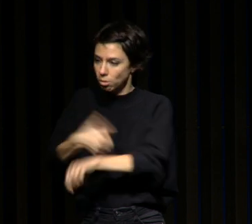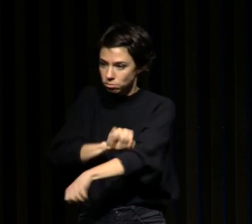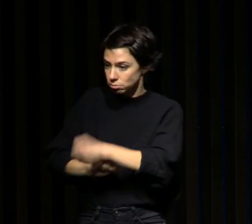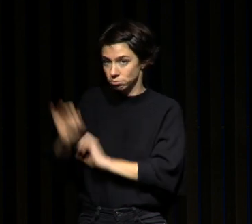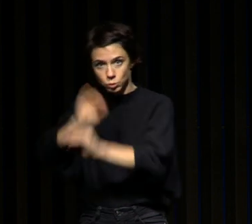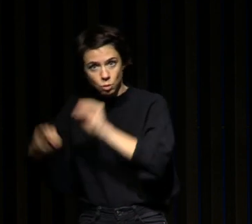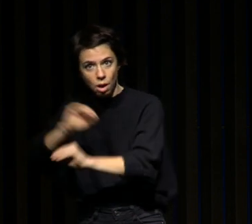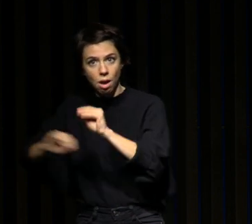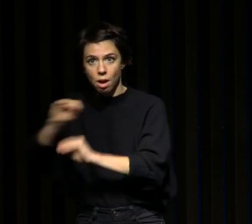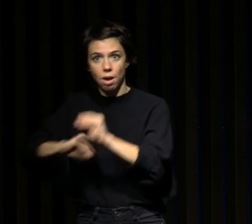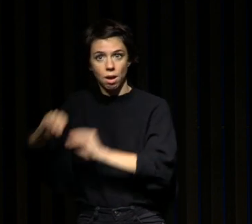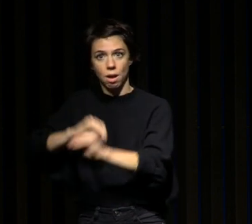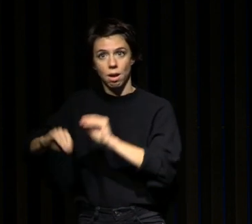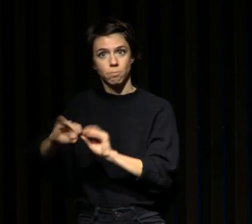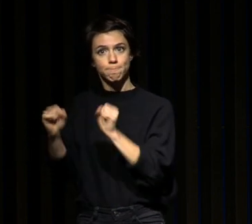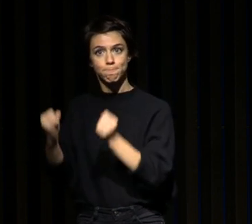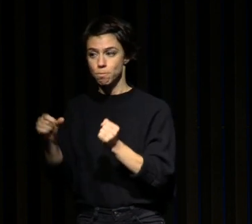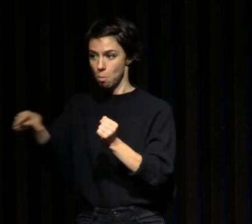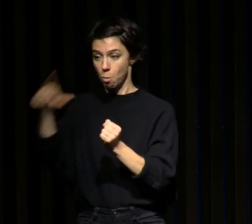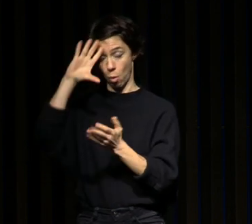durée de sommeil pour renforcer